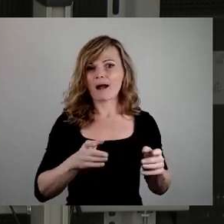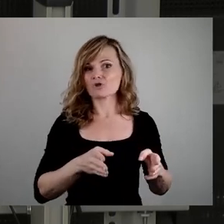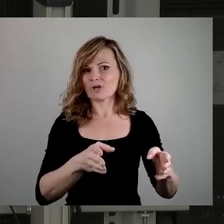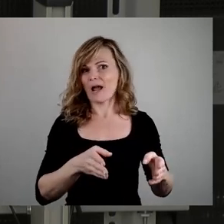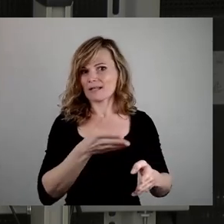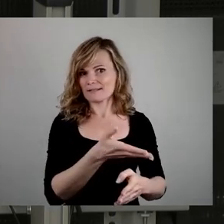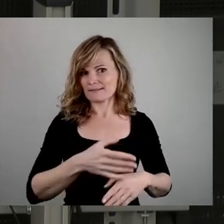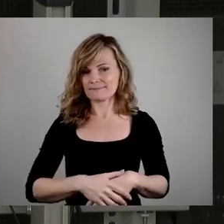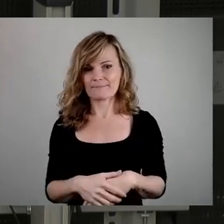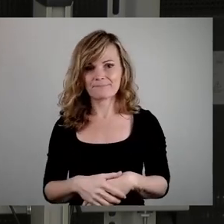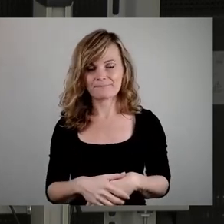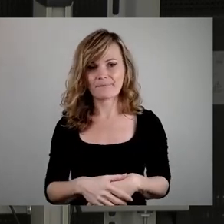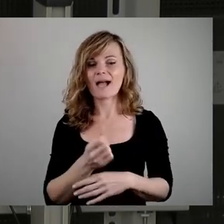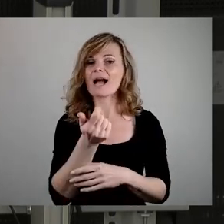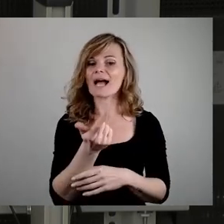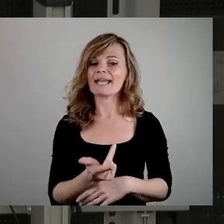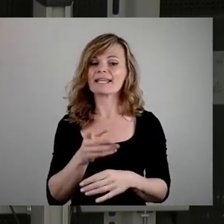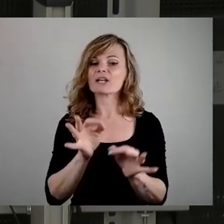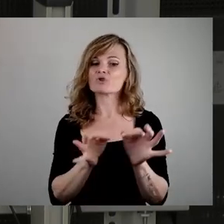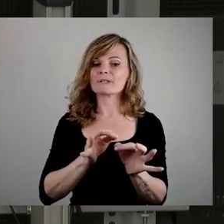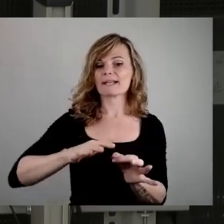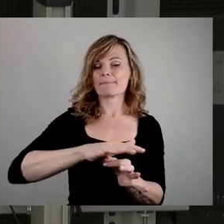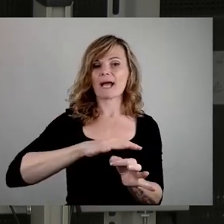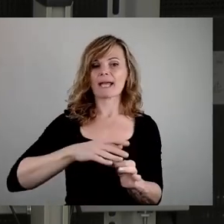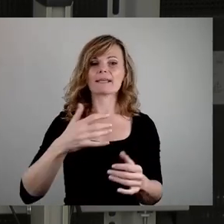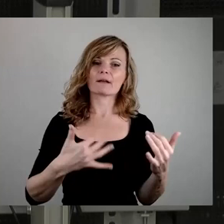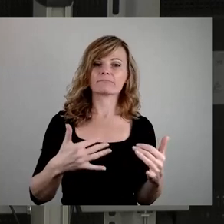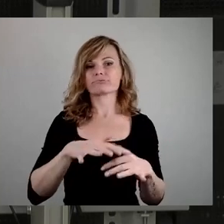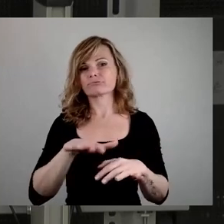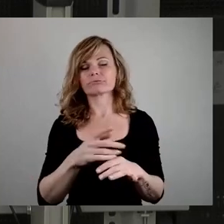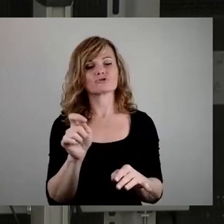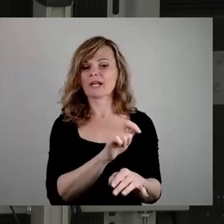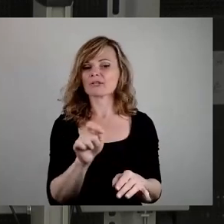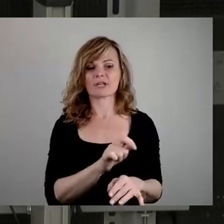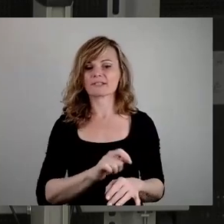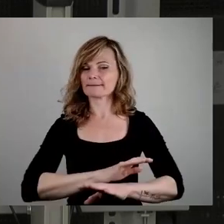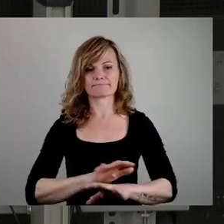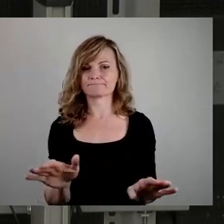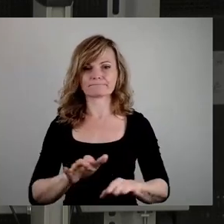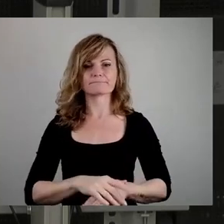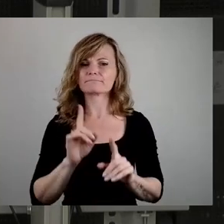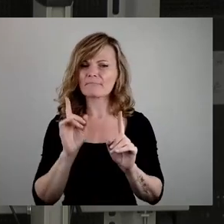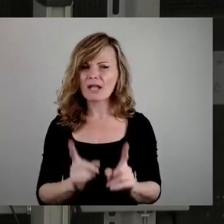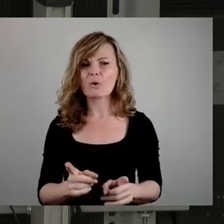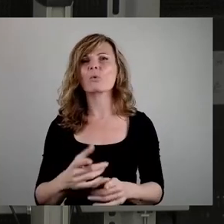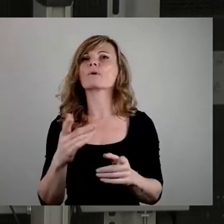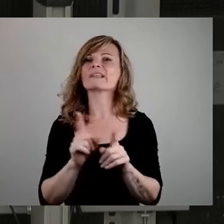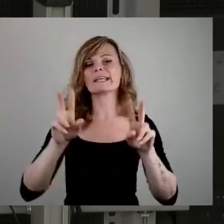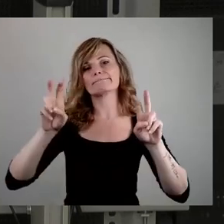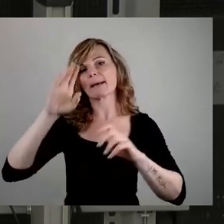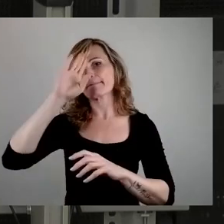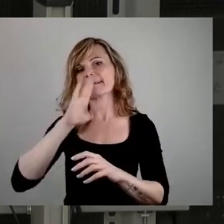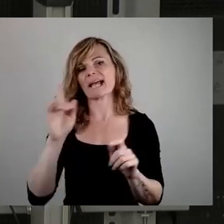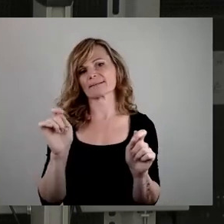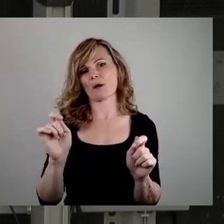einige Spielbereiche gestrichen. Und es gibt auch eine Mittagspause, wenn man so haben will, wo